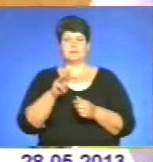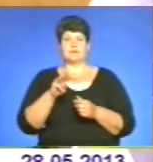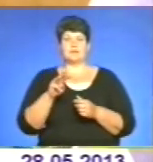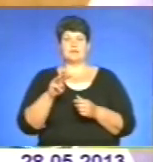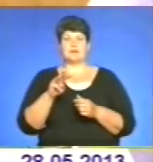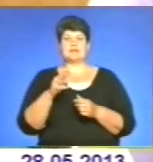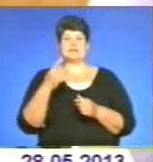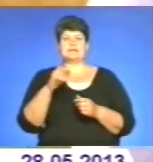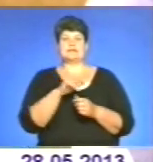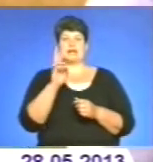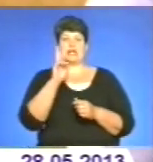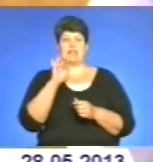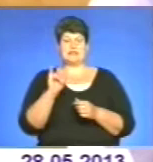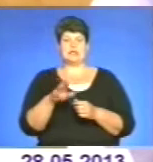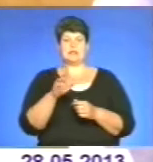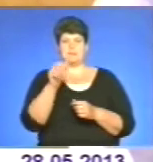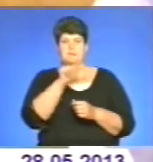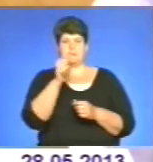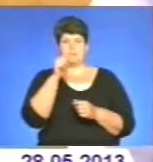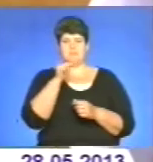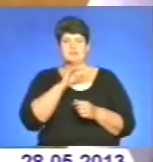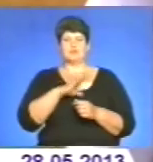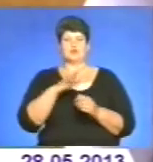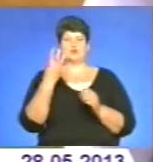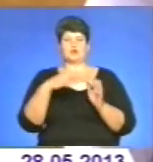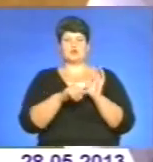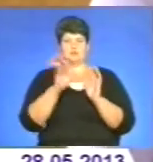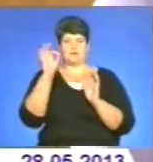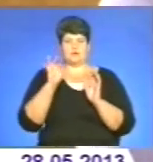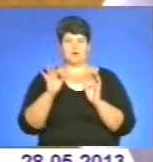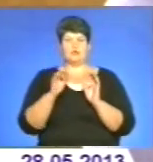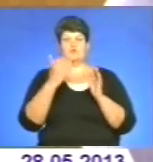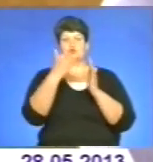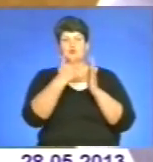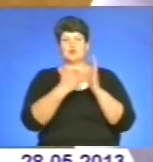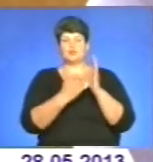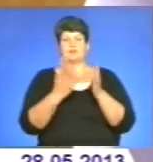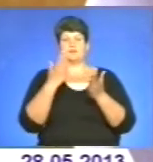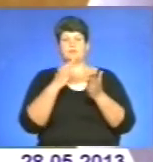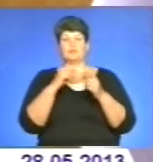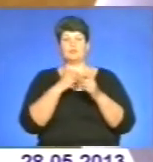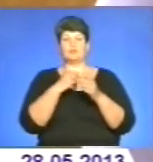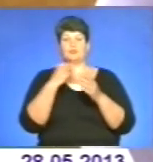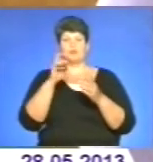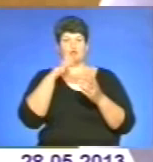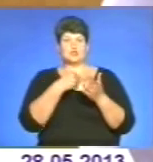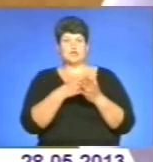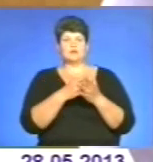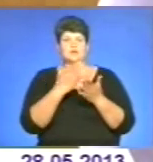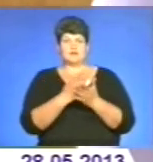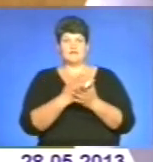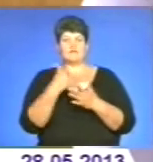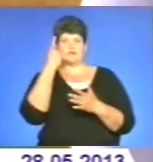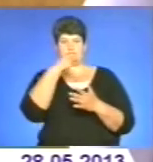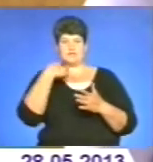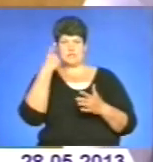самозабезпеченість ми мали 46 відсотків. Структурі бюджету пенсійного фонду важливе значення мають надходження від фізичних осіб. Хочу